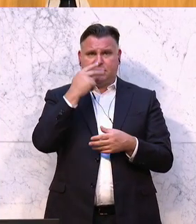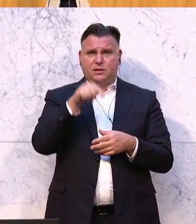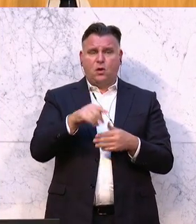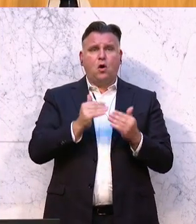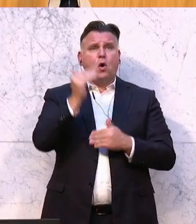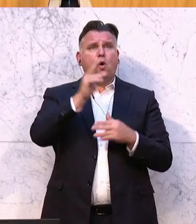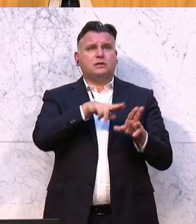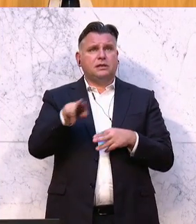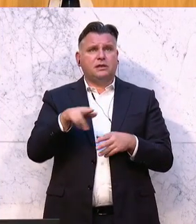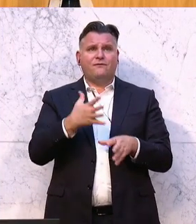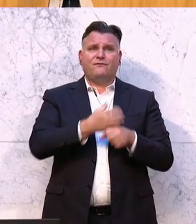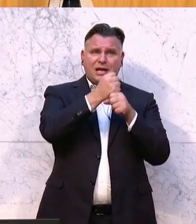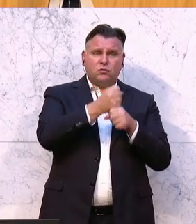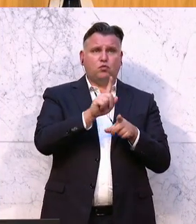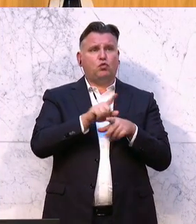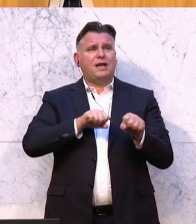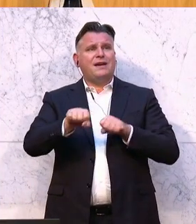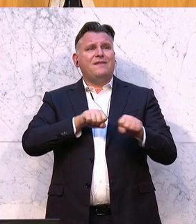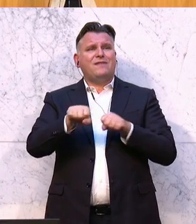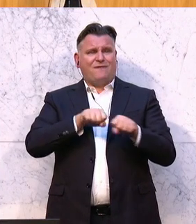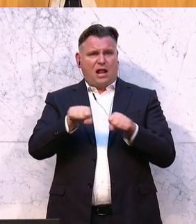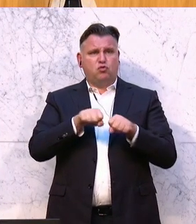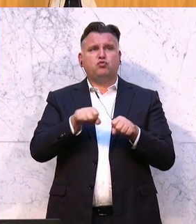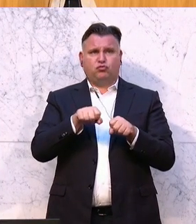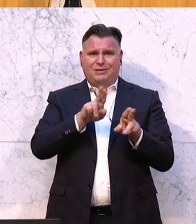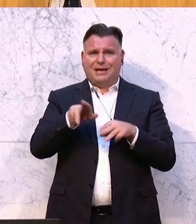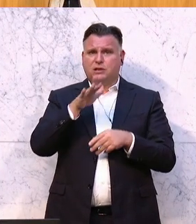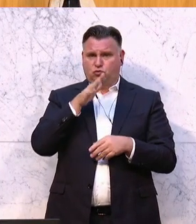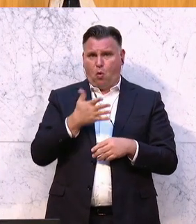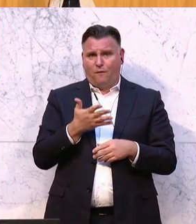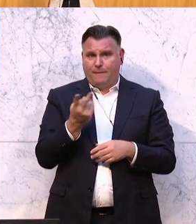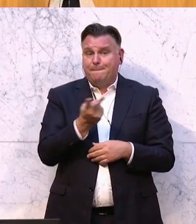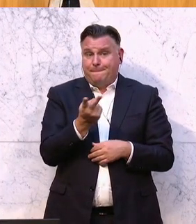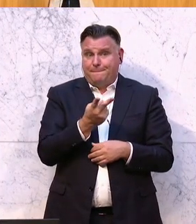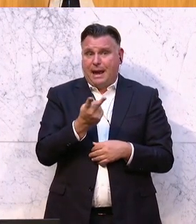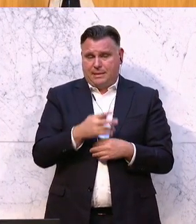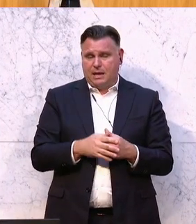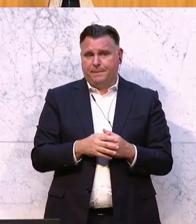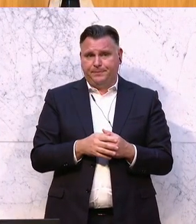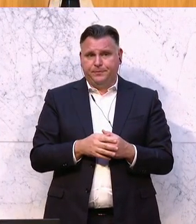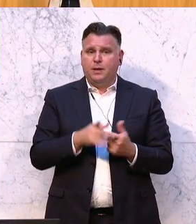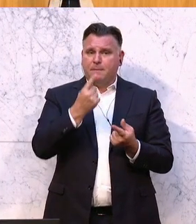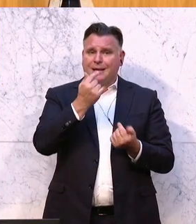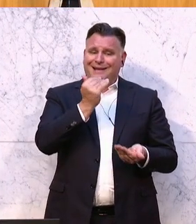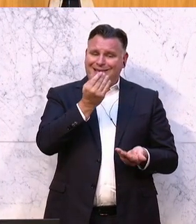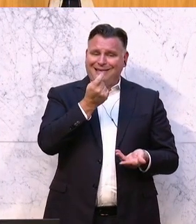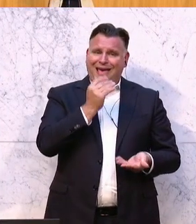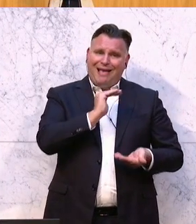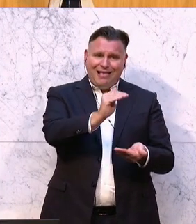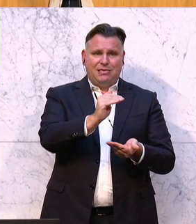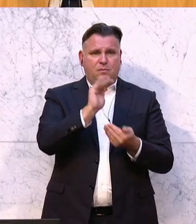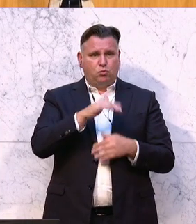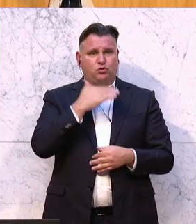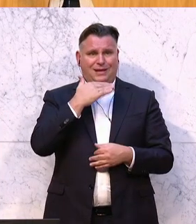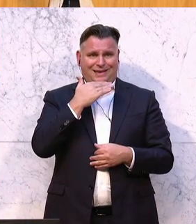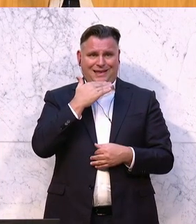Höchstgerichte, der Verfassungsgerichtshof und der Verwaltungsgerichtshof, nicht nur ausreichend Mittel erhalten